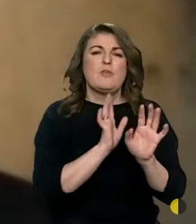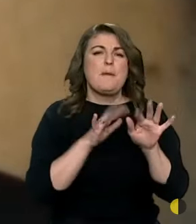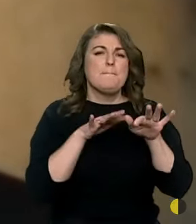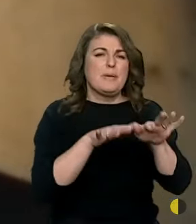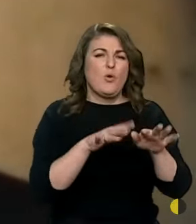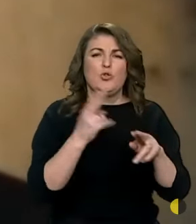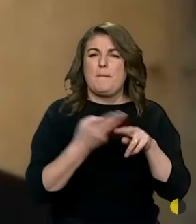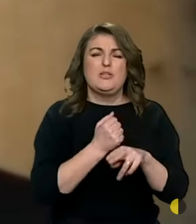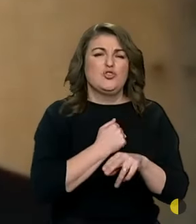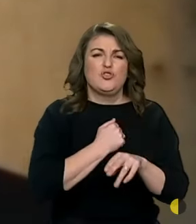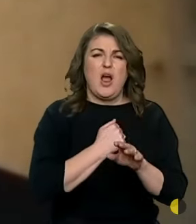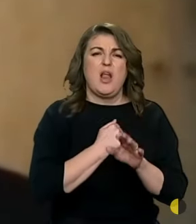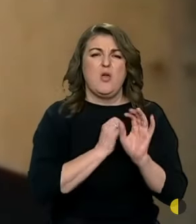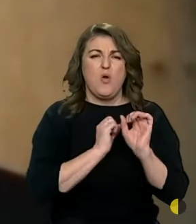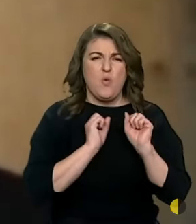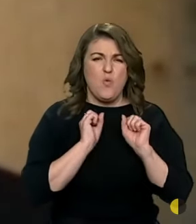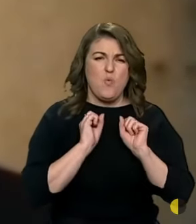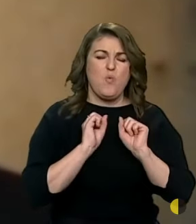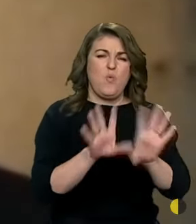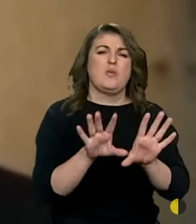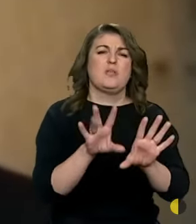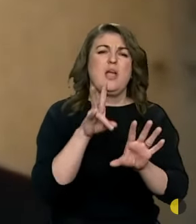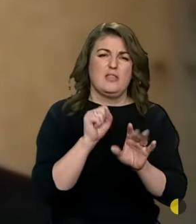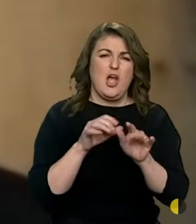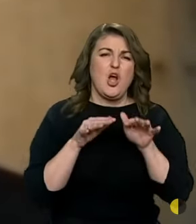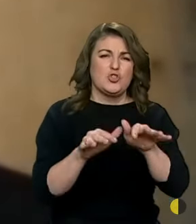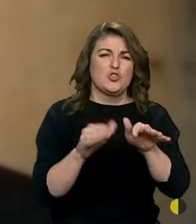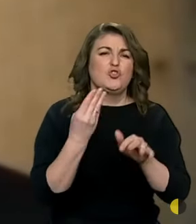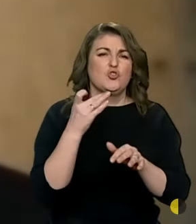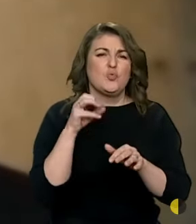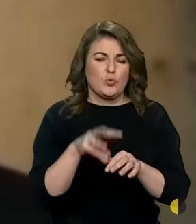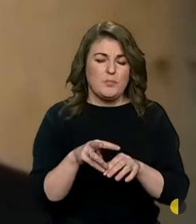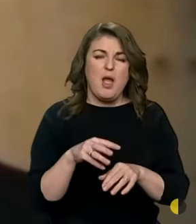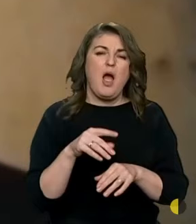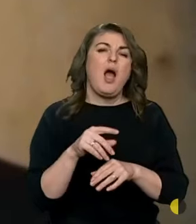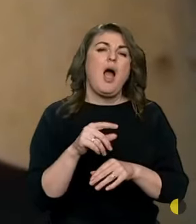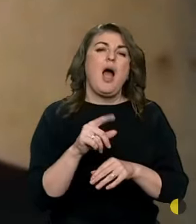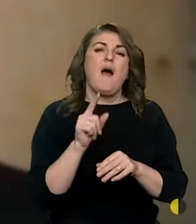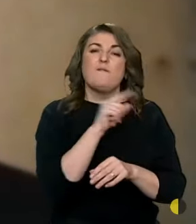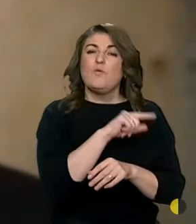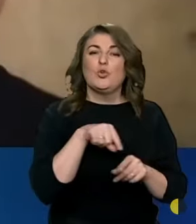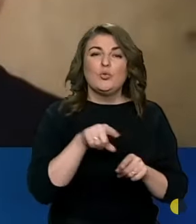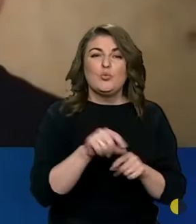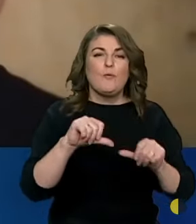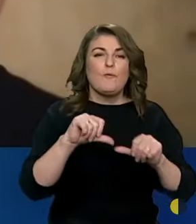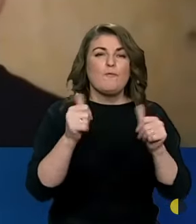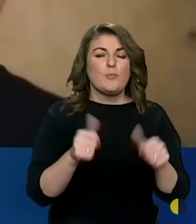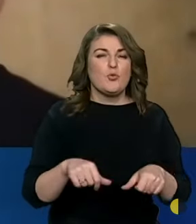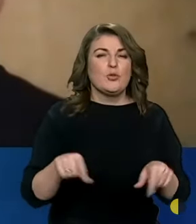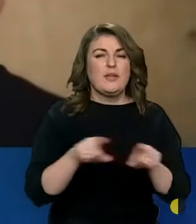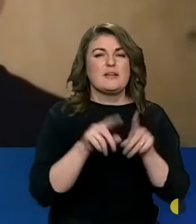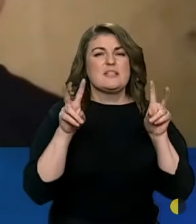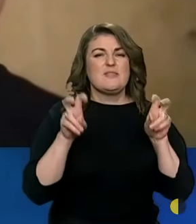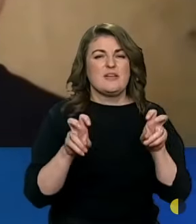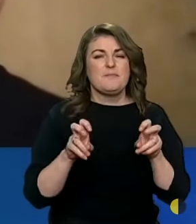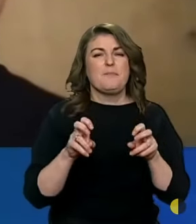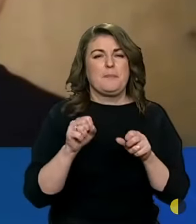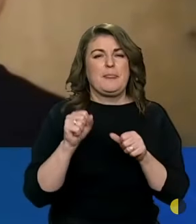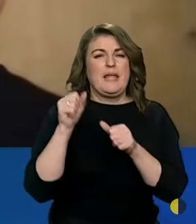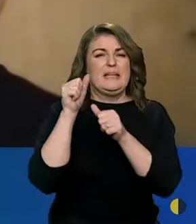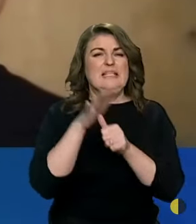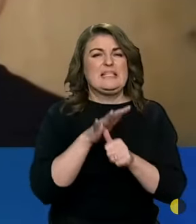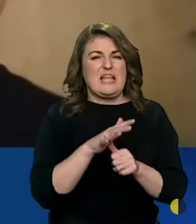безжальна гонять на штурм, тим паче вони тут формують так звані десантно